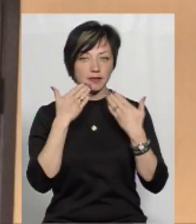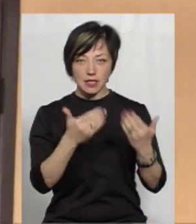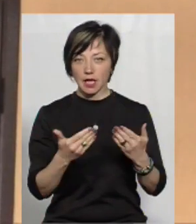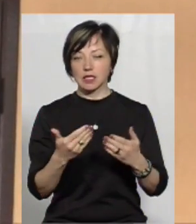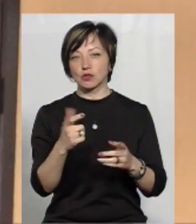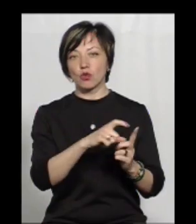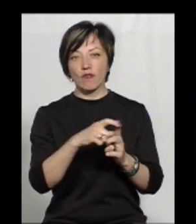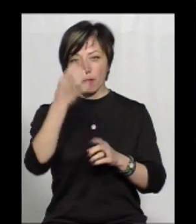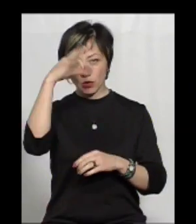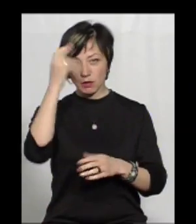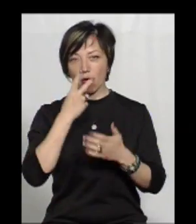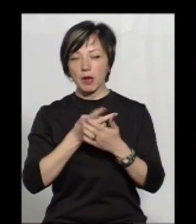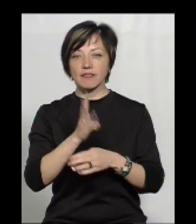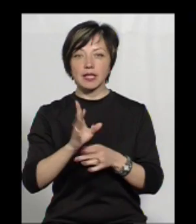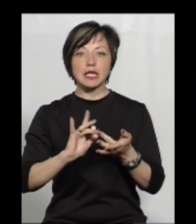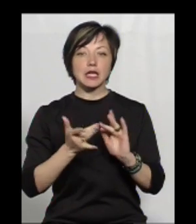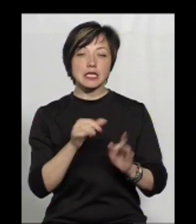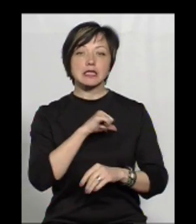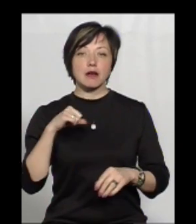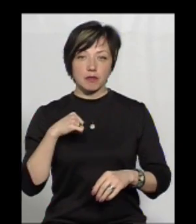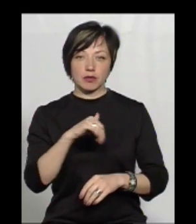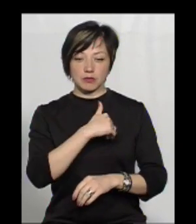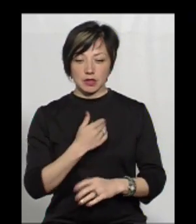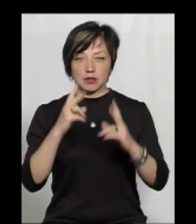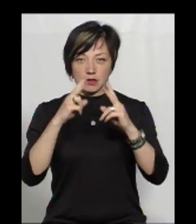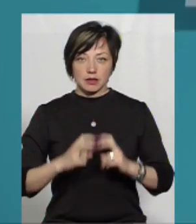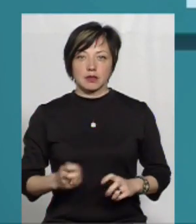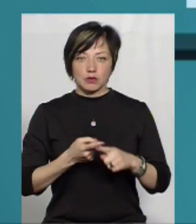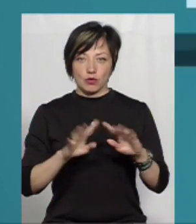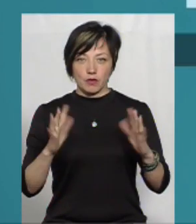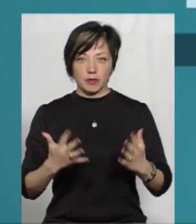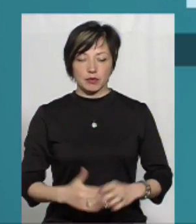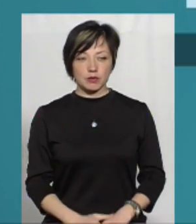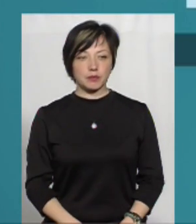її словами, поліцейські побачили відео в інтернеті та виявили ініціативу в розслідуванні.